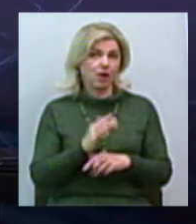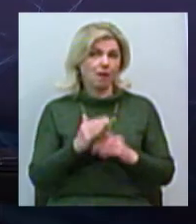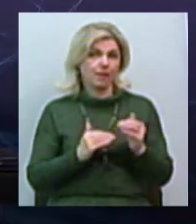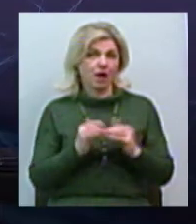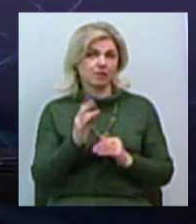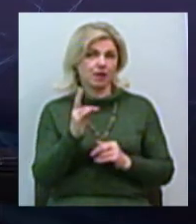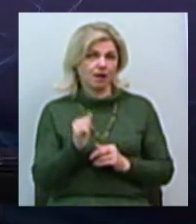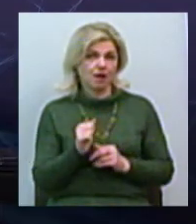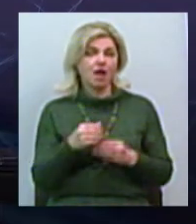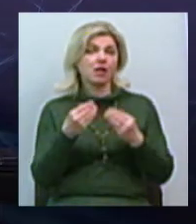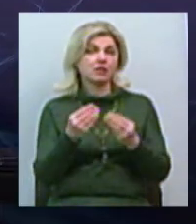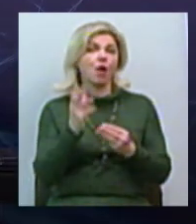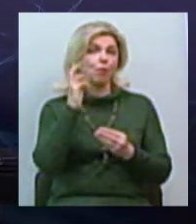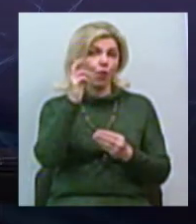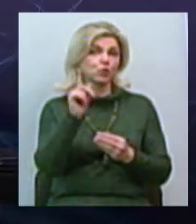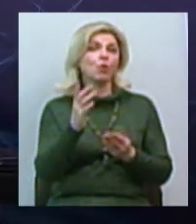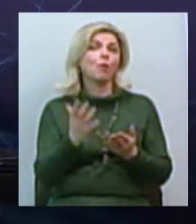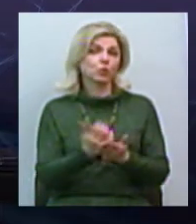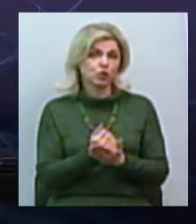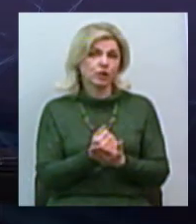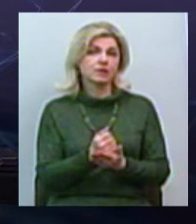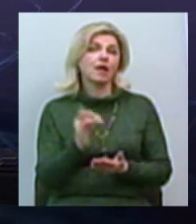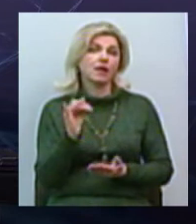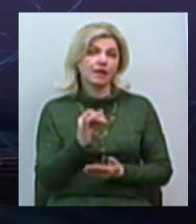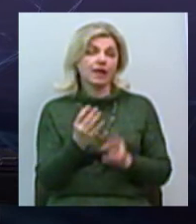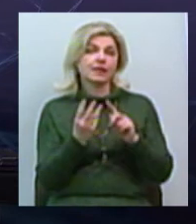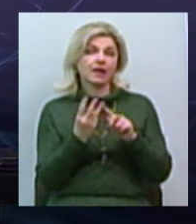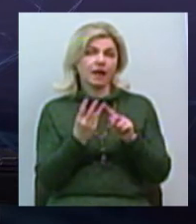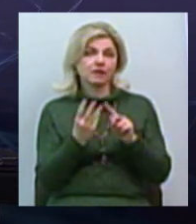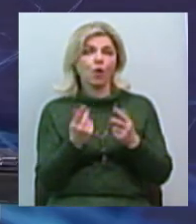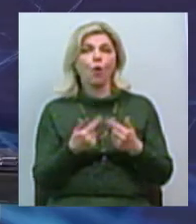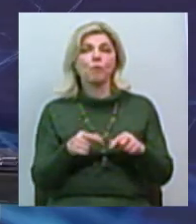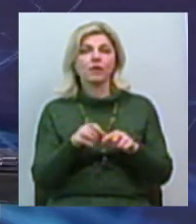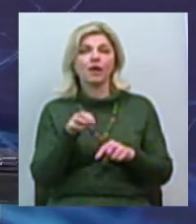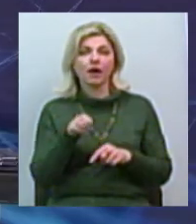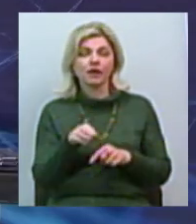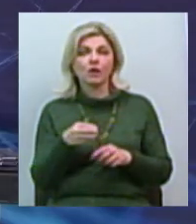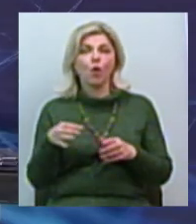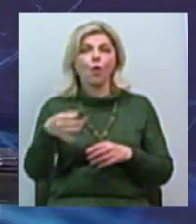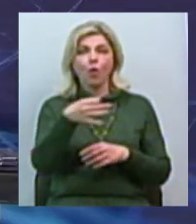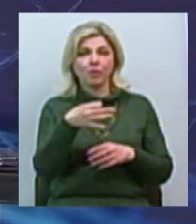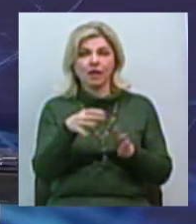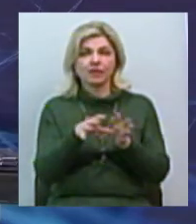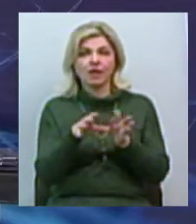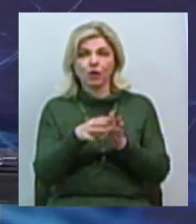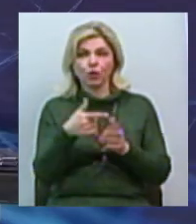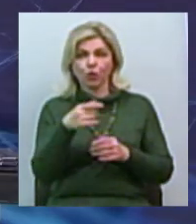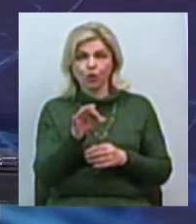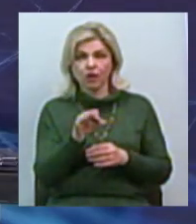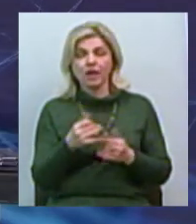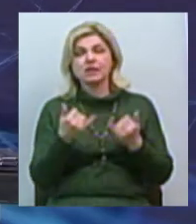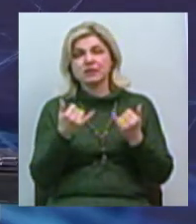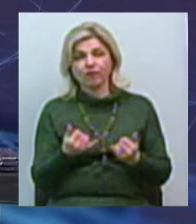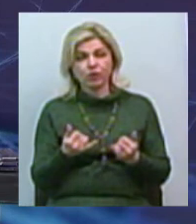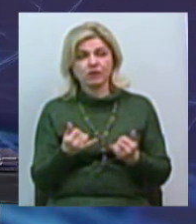дай Бог, щоб це і вийшло. Ну, і, опять-таки, третій об'єкт, це наша обленерго, яка на сьогоднішній день, якщо